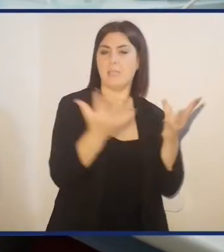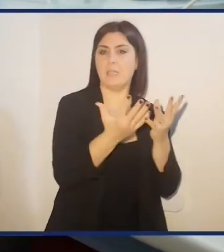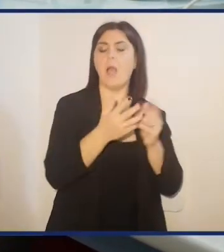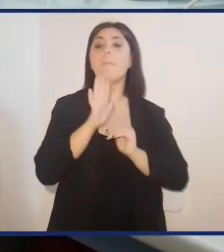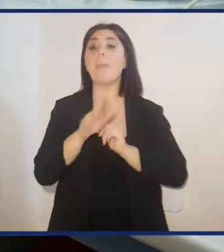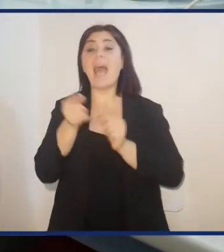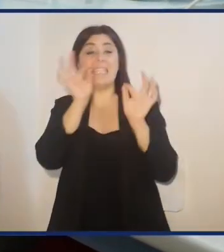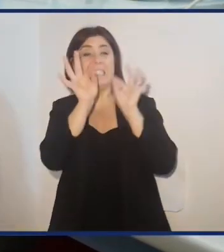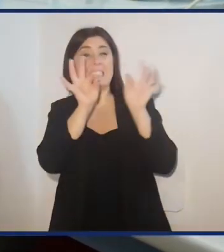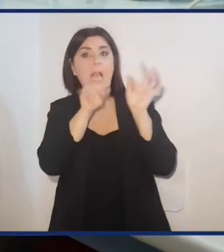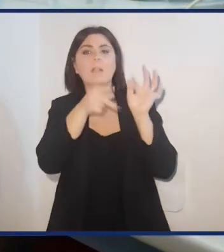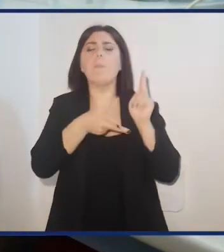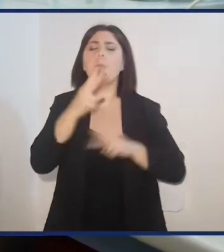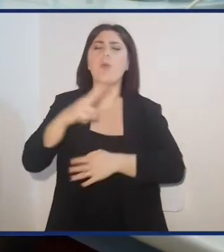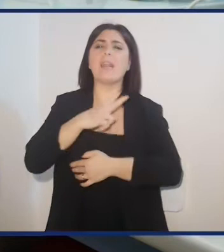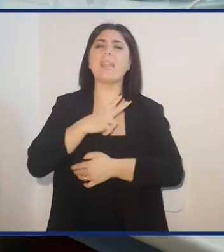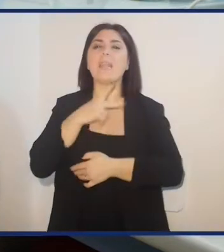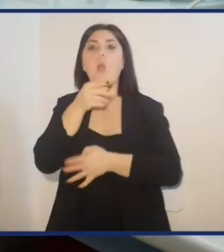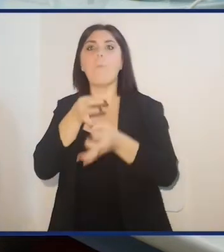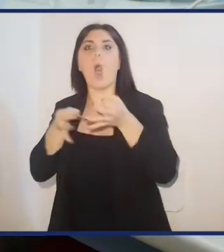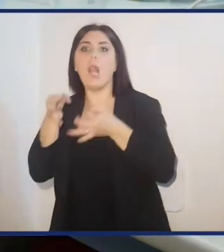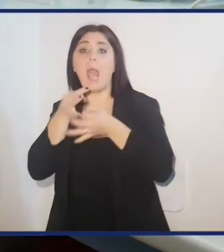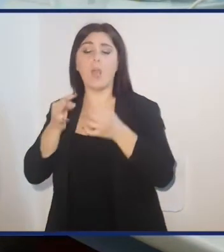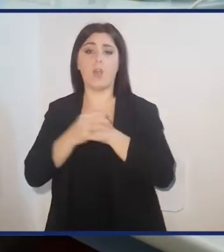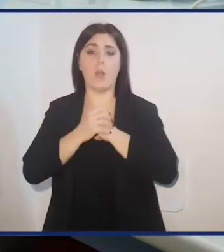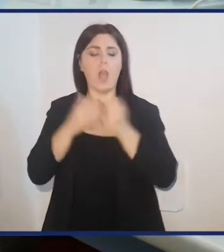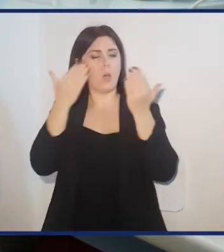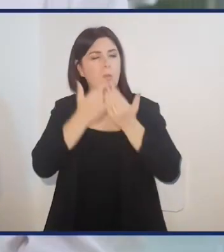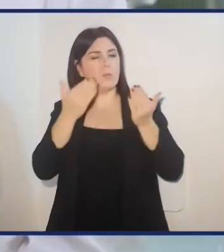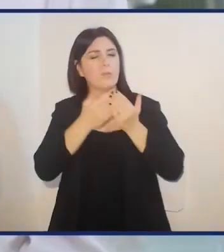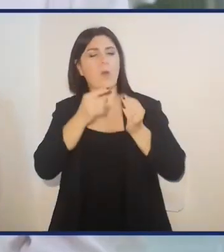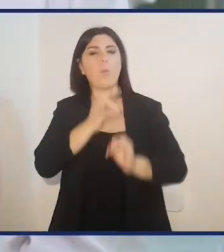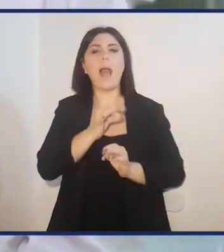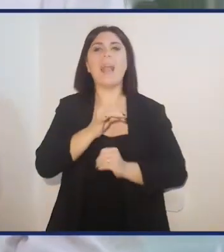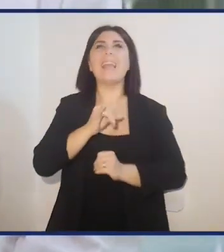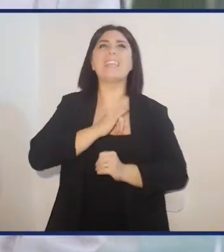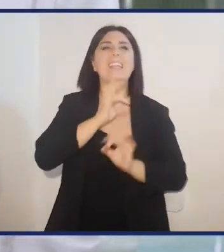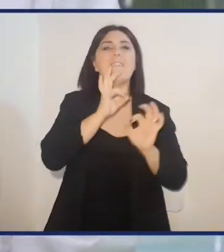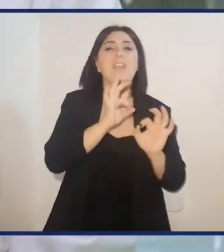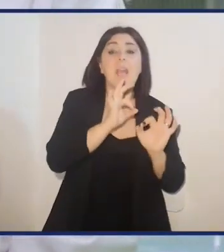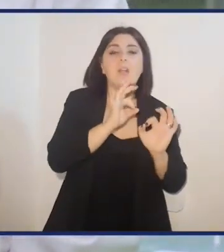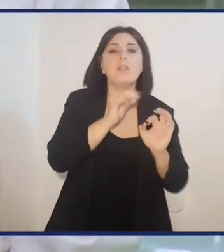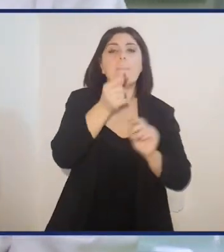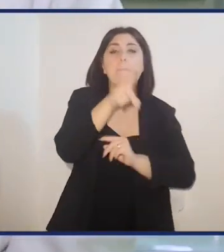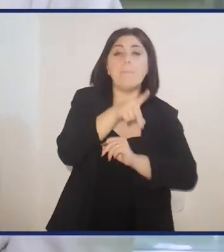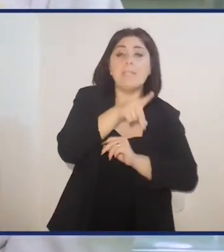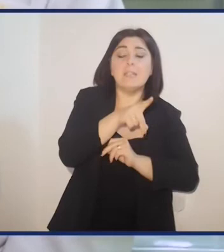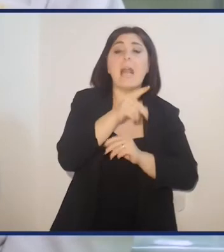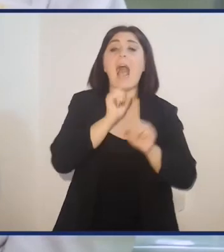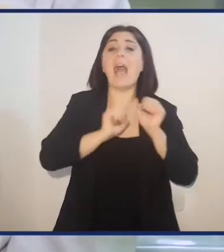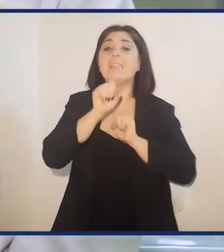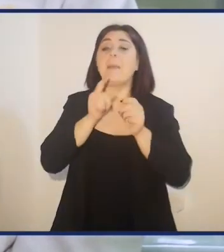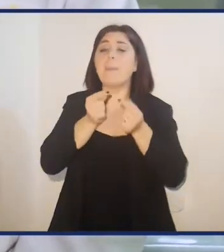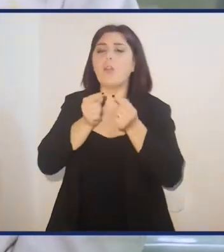insetti rappresenti la fonte più ricca di tali molecole. A tal proposito, nostri studi sono rivolti all'identificazione dei peptidi